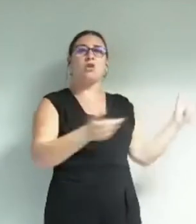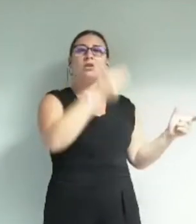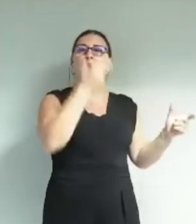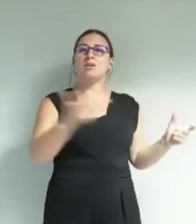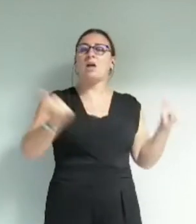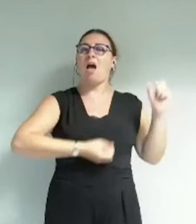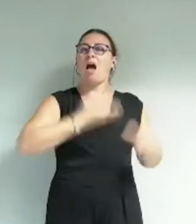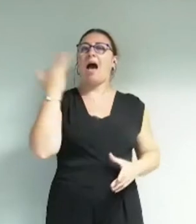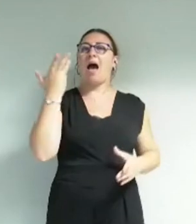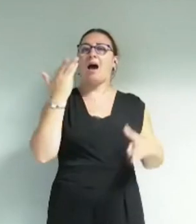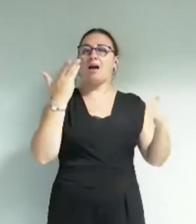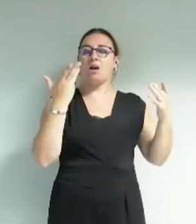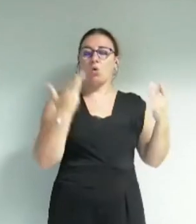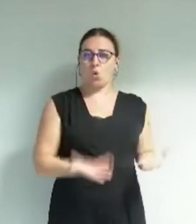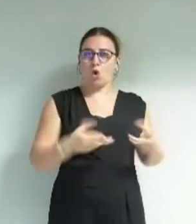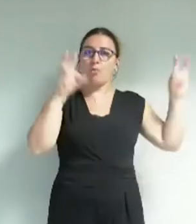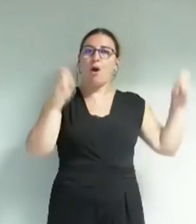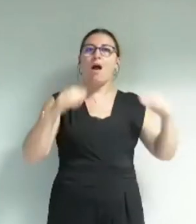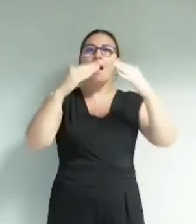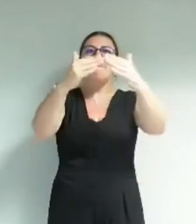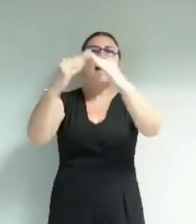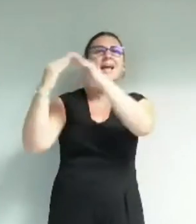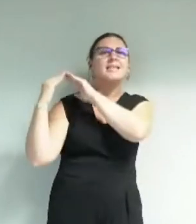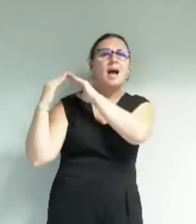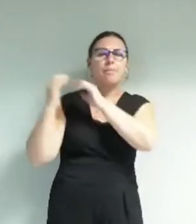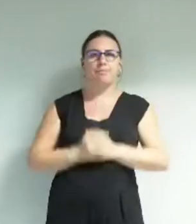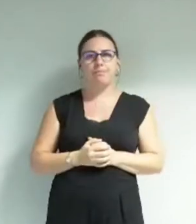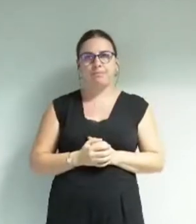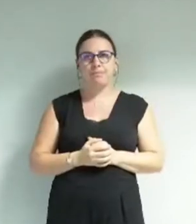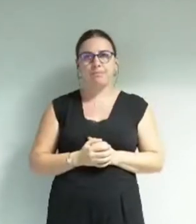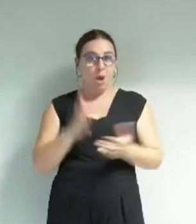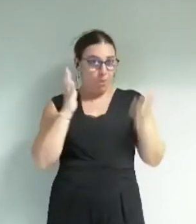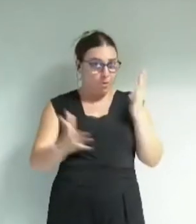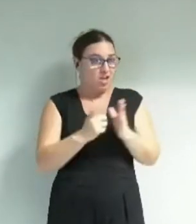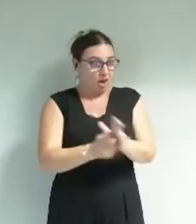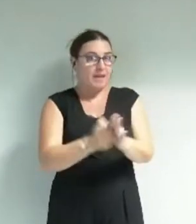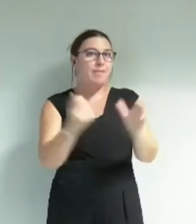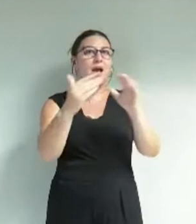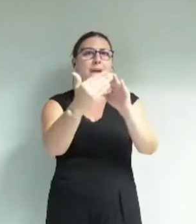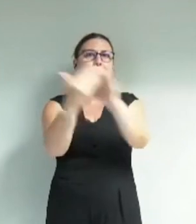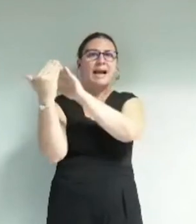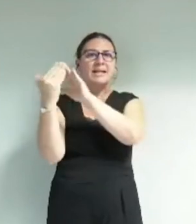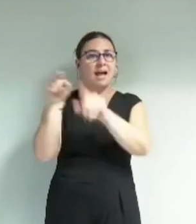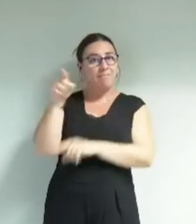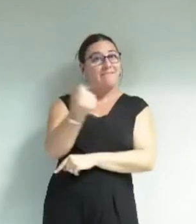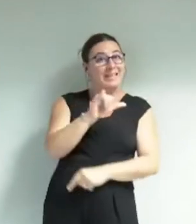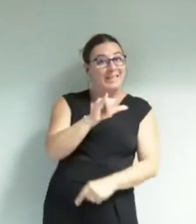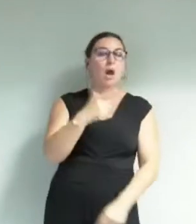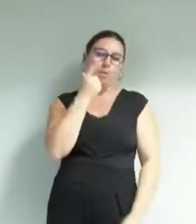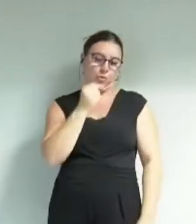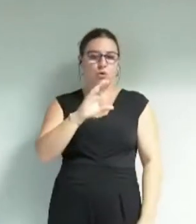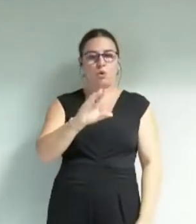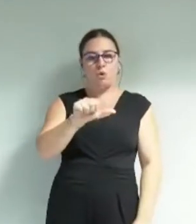Contemporain le magasin je vais avoir l'air de me répéter mais le magasin c'est aussi Alain Carignan que vous le devez.